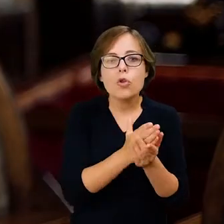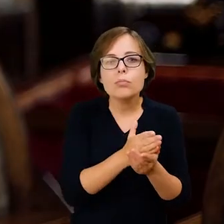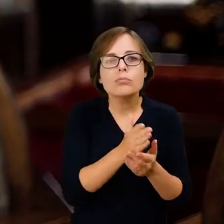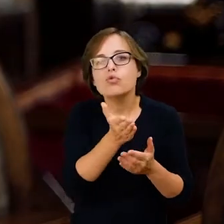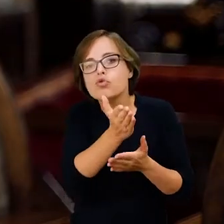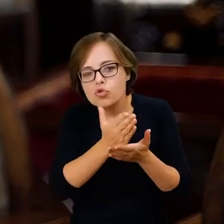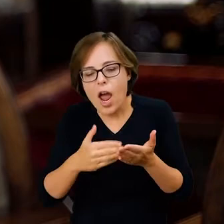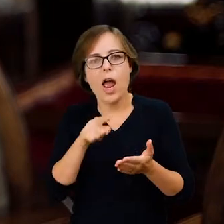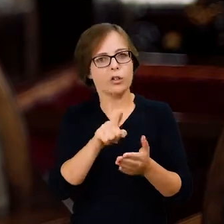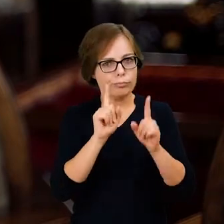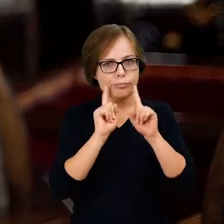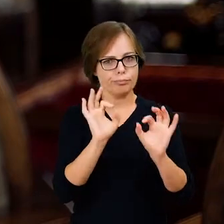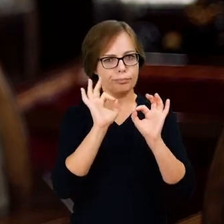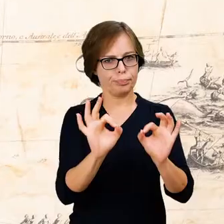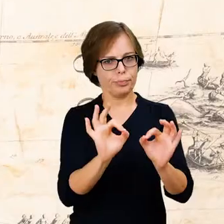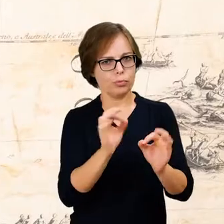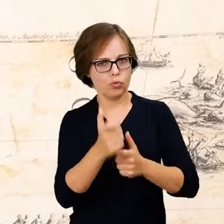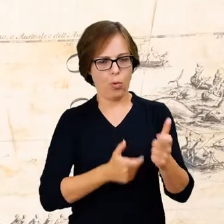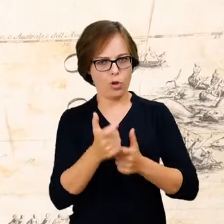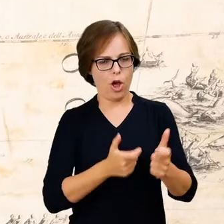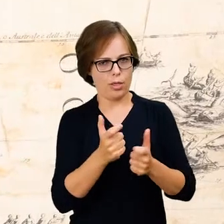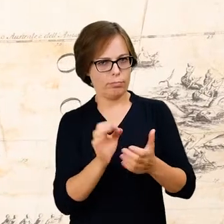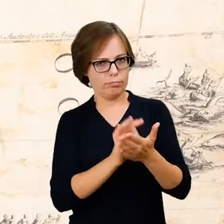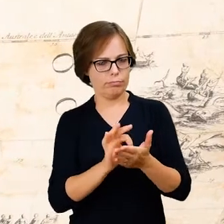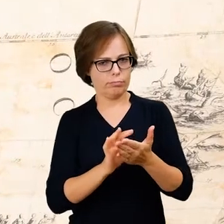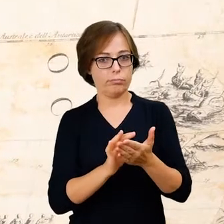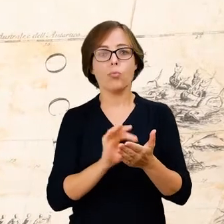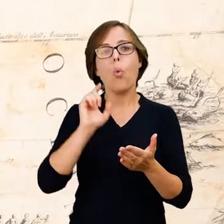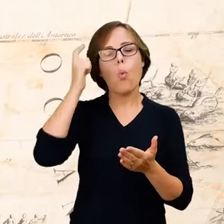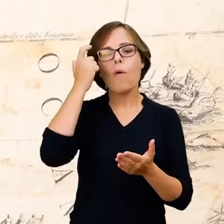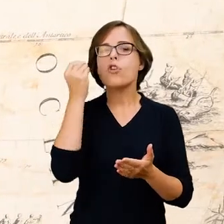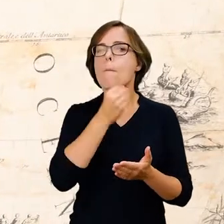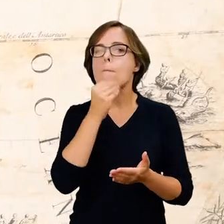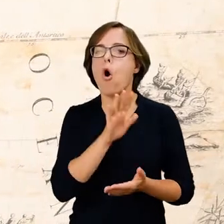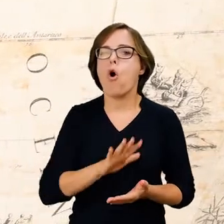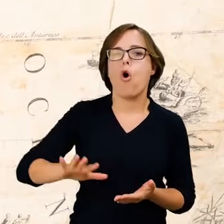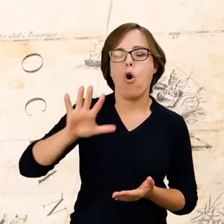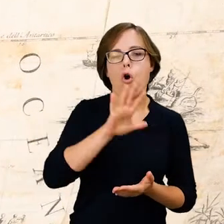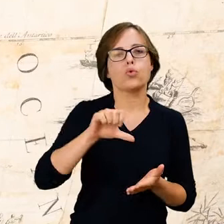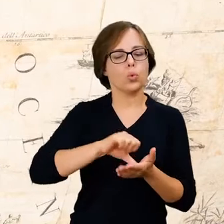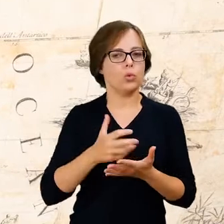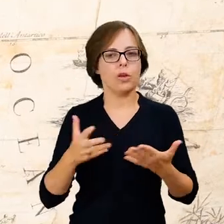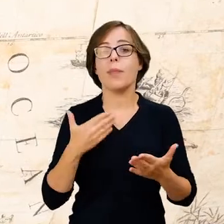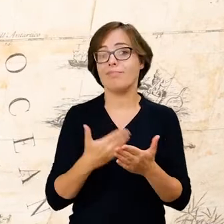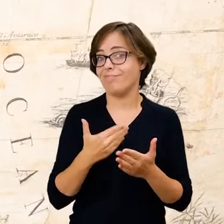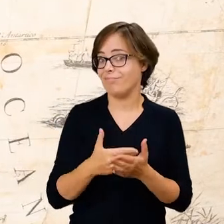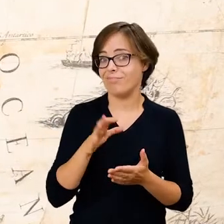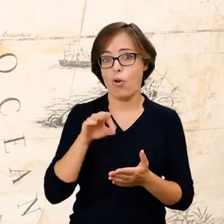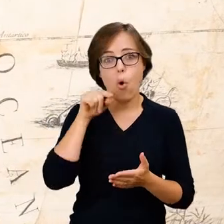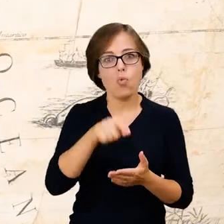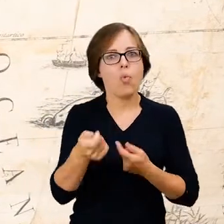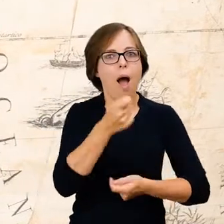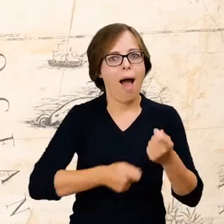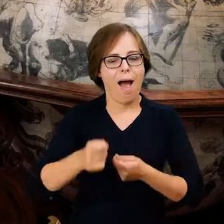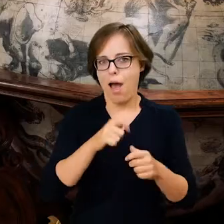globusa są bardzo rzetelnie opracowane. Przede wszystkim basen Morza Śródziemnego, ponieważ był to bardzo często uczęszczany